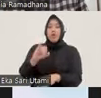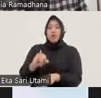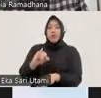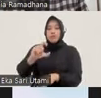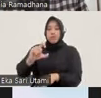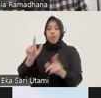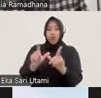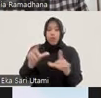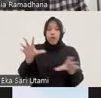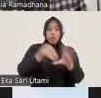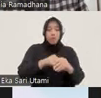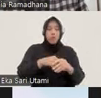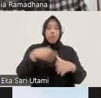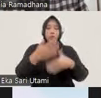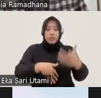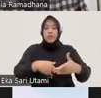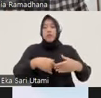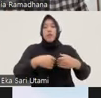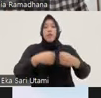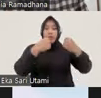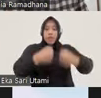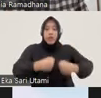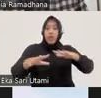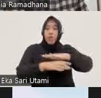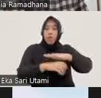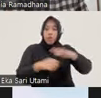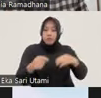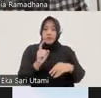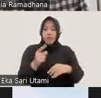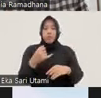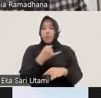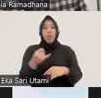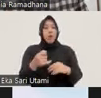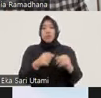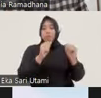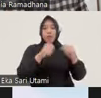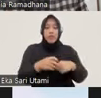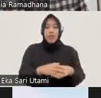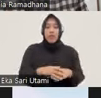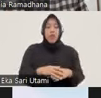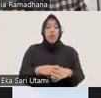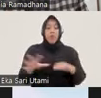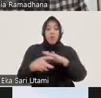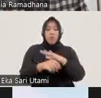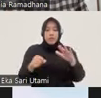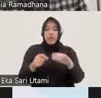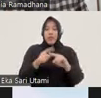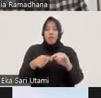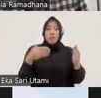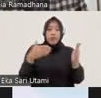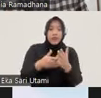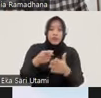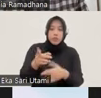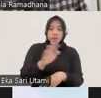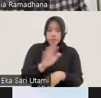korupsi, itu satu hal yang kita dorong karena kita tidak sependapat kalau korupsi itu dirjekan, akan tetapi tidak berhenti di sana, pada